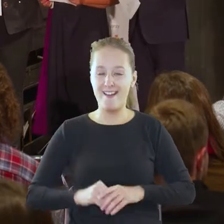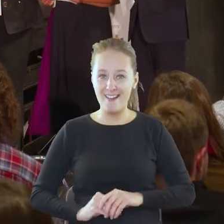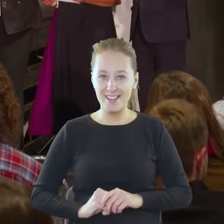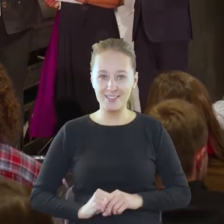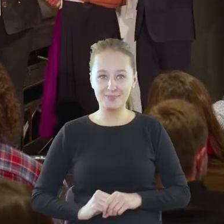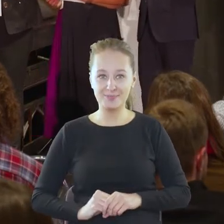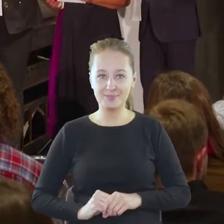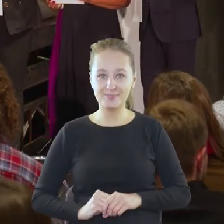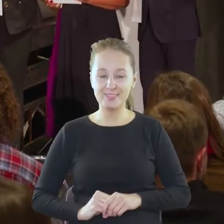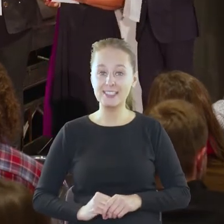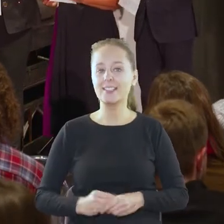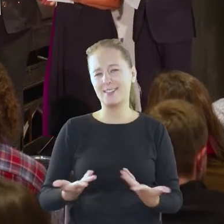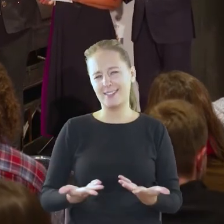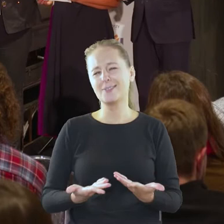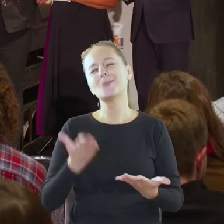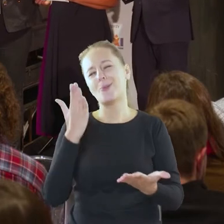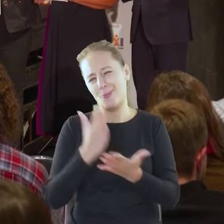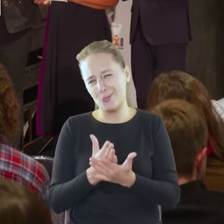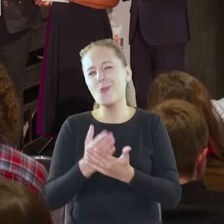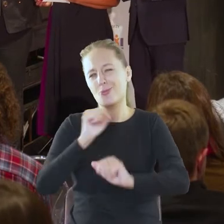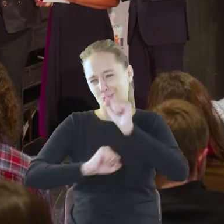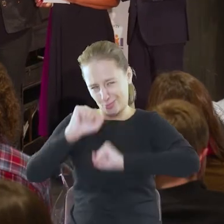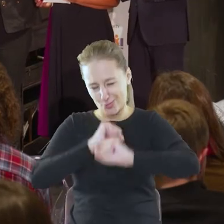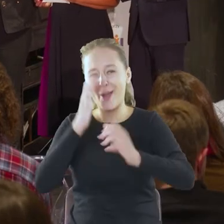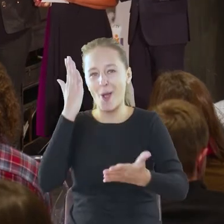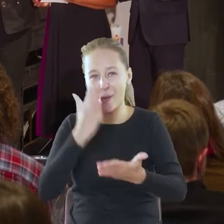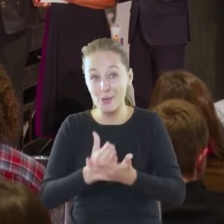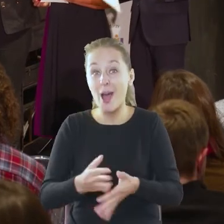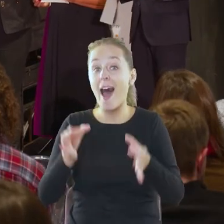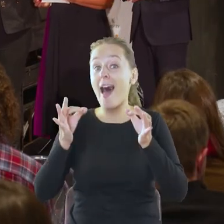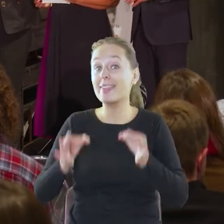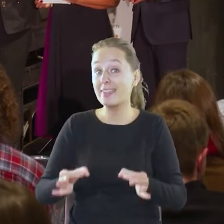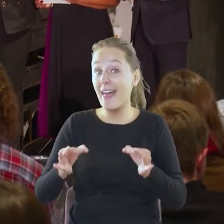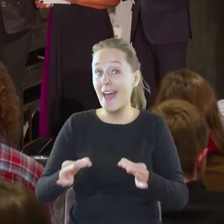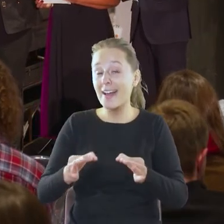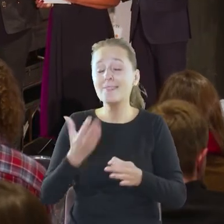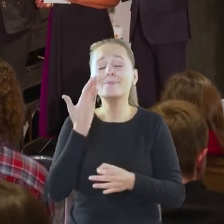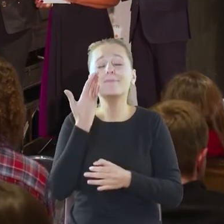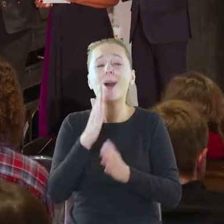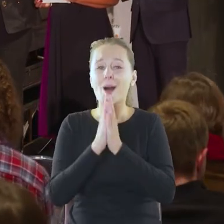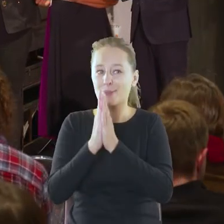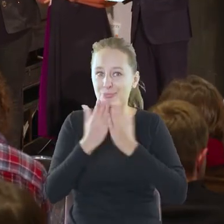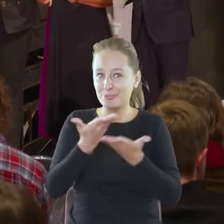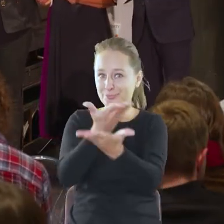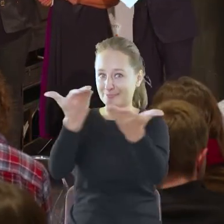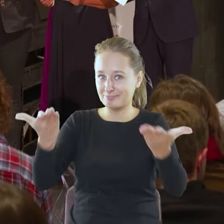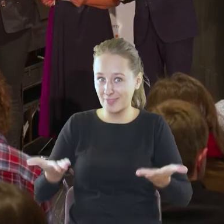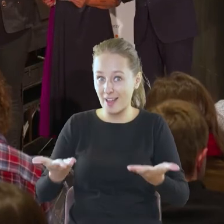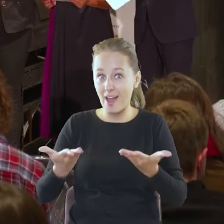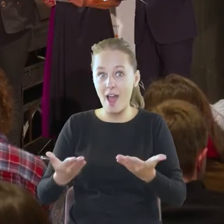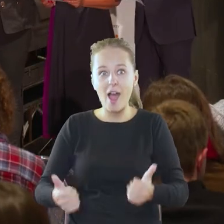Tak, to może tyle tytułem ćwiczeń. A teraz bardzo bym chciała, żeby Państwo